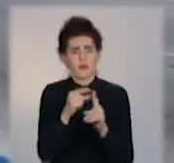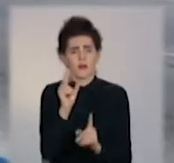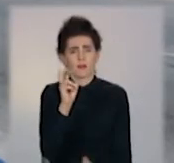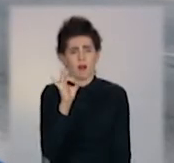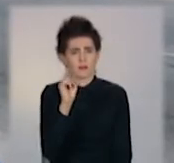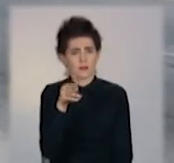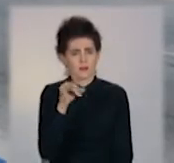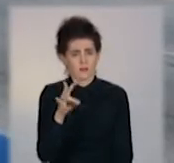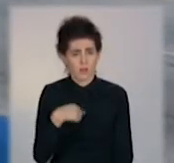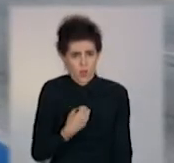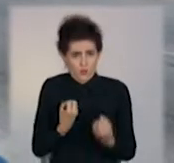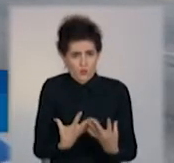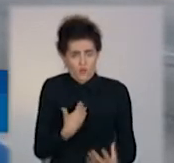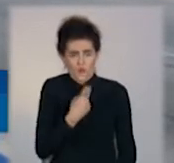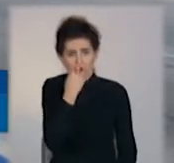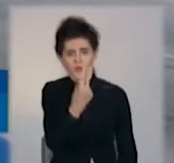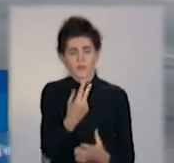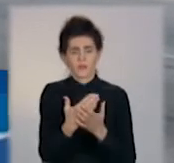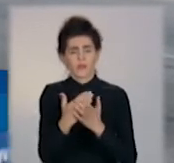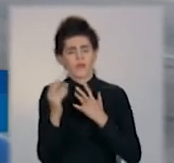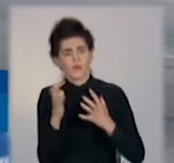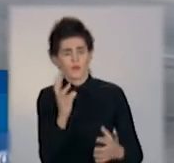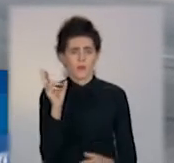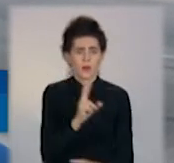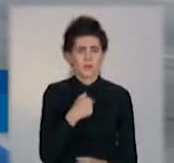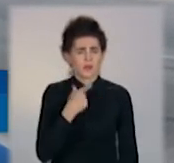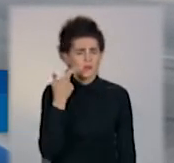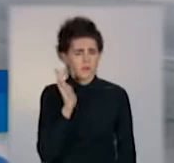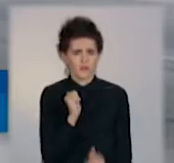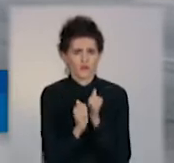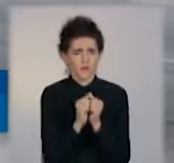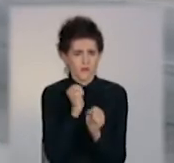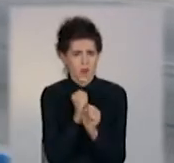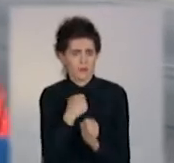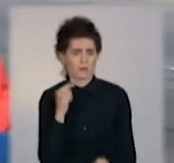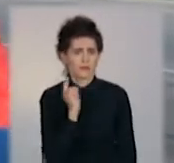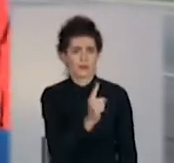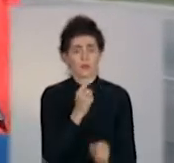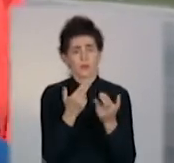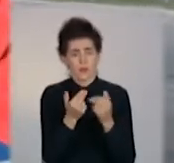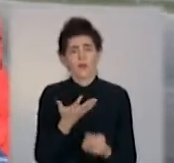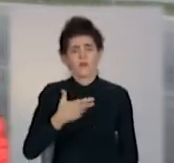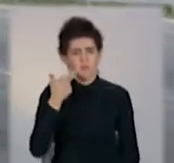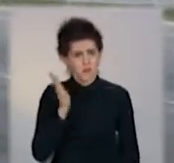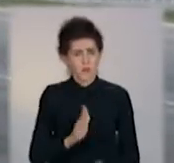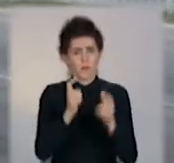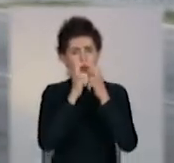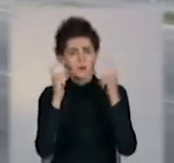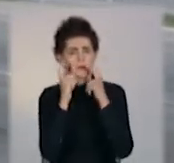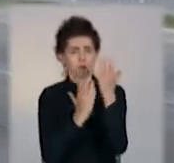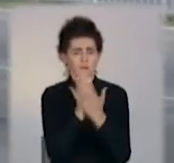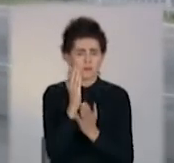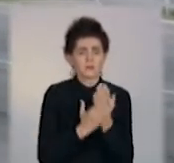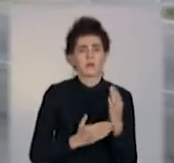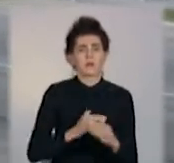Наскільки я бачила, мені по роботі треба виїжджати часто, в масках, в перчатках завжди. І всі пасажири